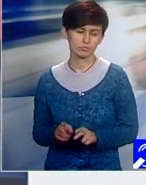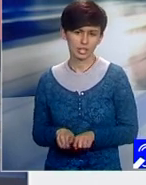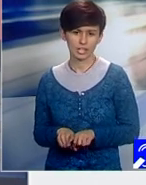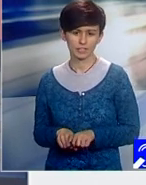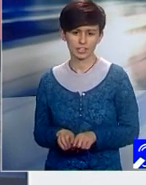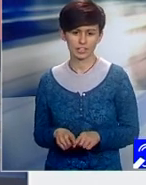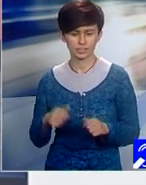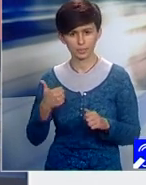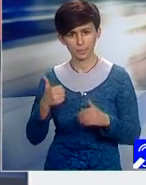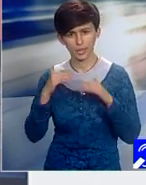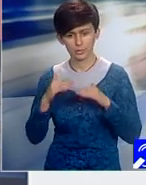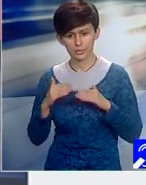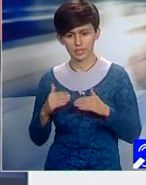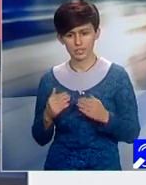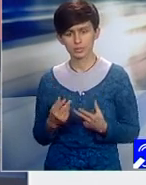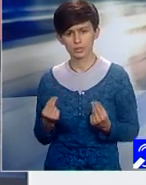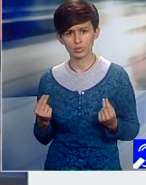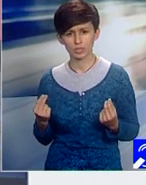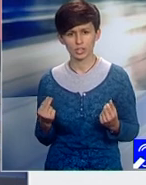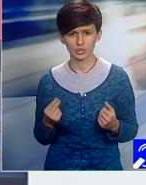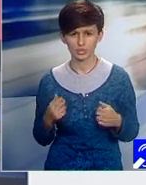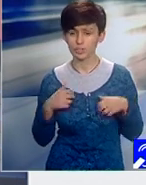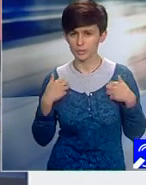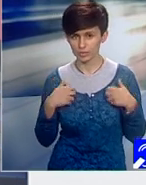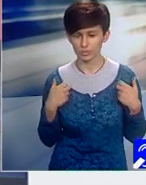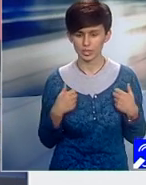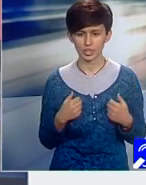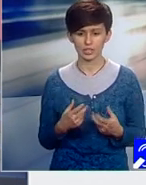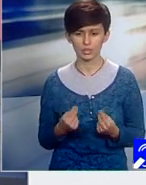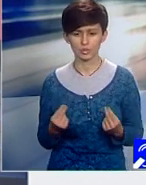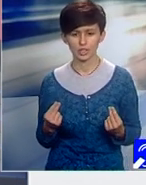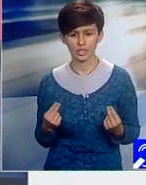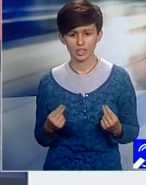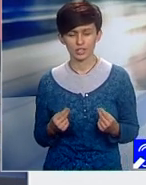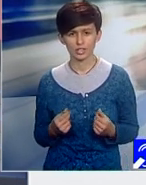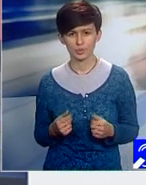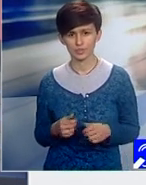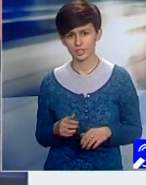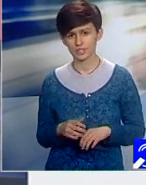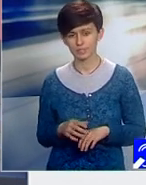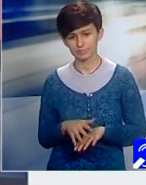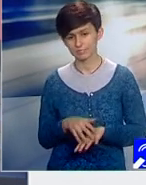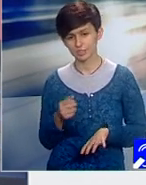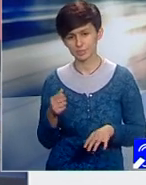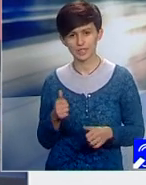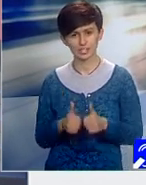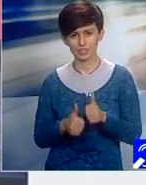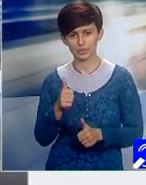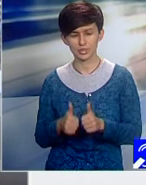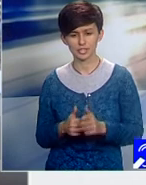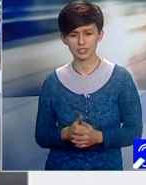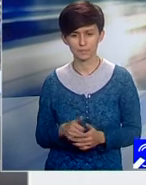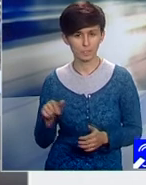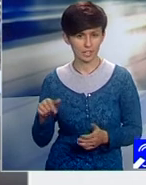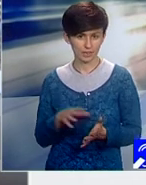ediții cu multă stare de spirit bună, cu mult spirit de competiție. Se copiază? Nu. Nu. Pentru că